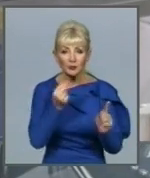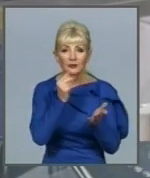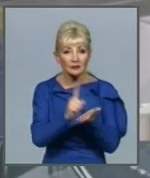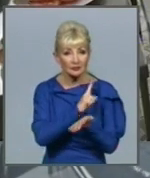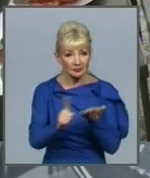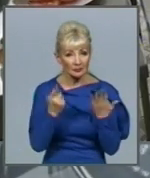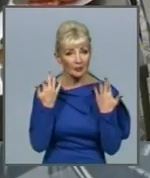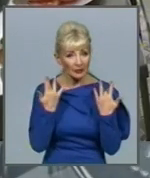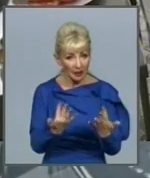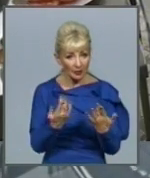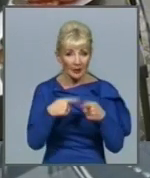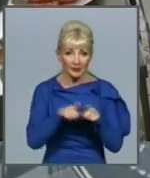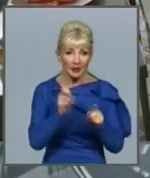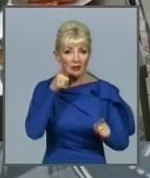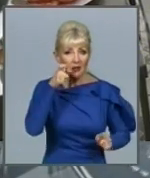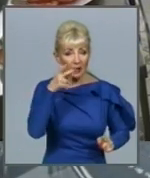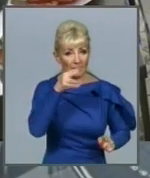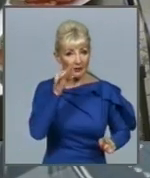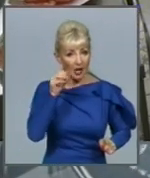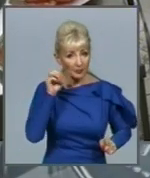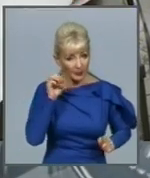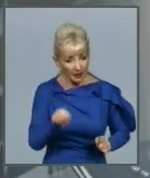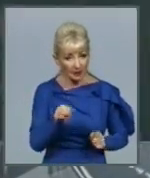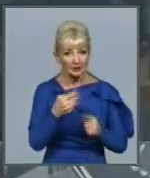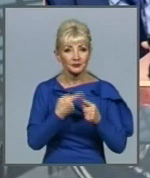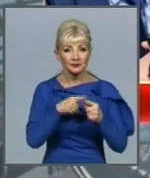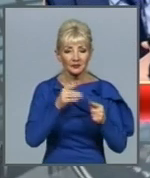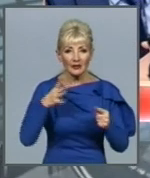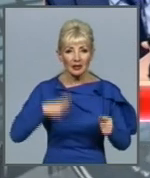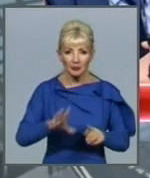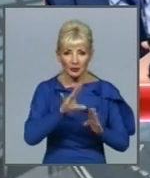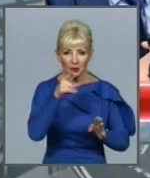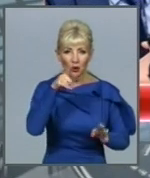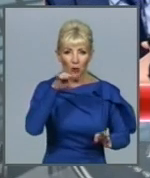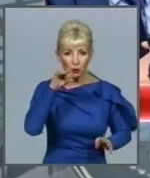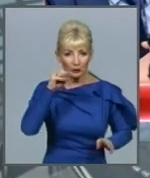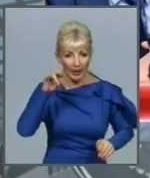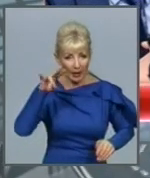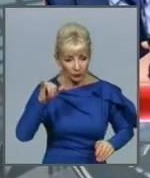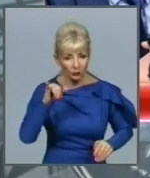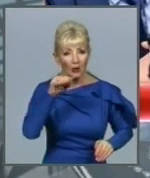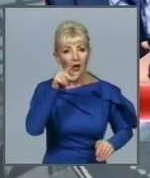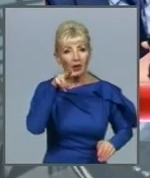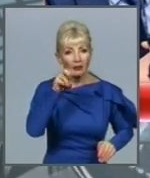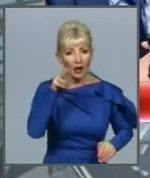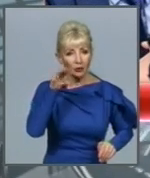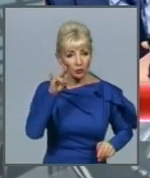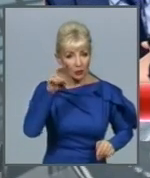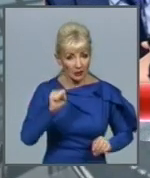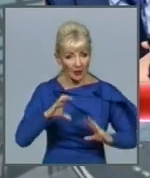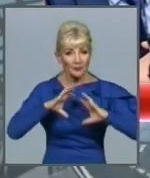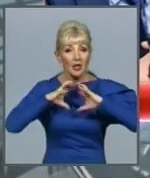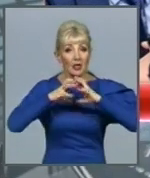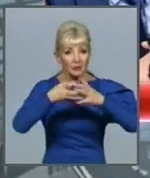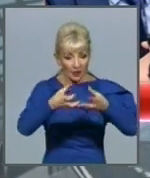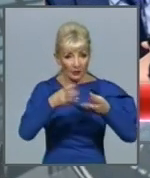такими як цукровий діабет, непереносимість глютену, лактози тощо. Світова тенденція говорить про те, що наші діти